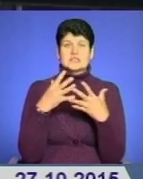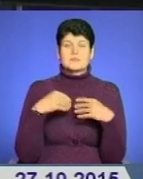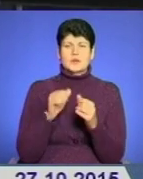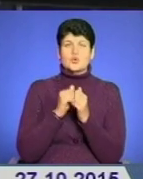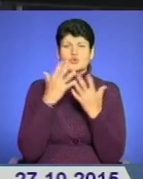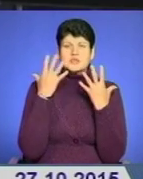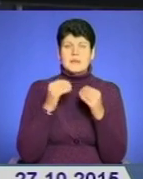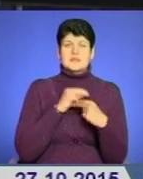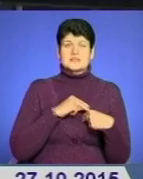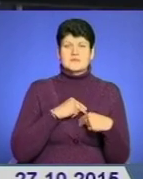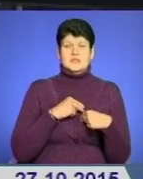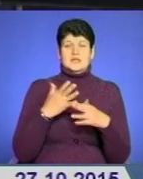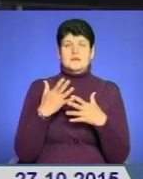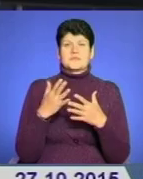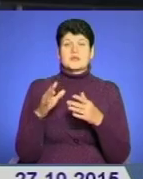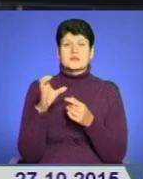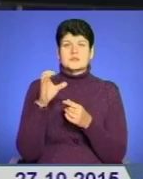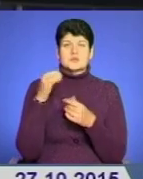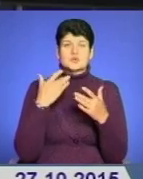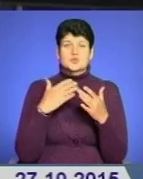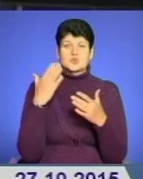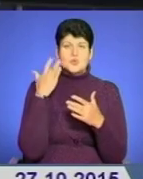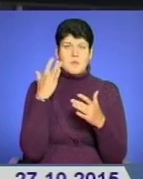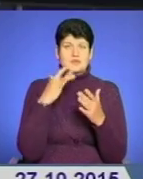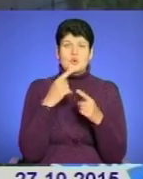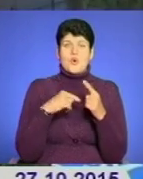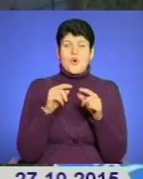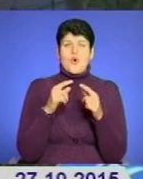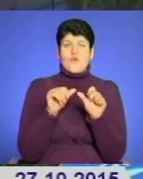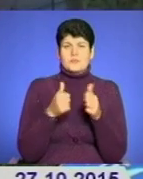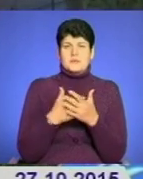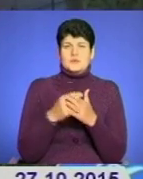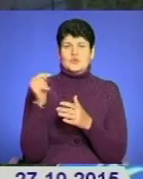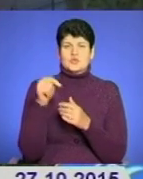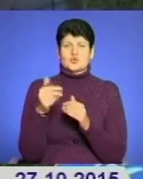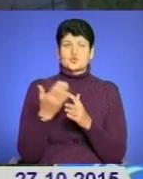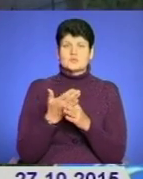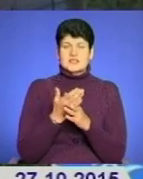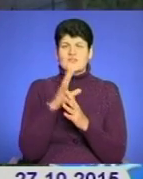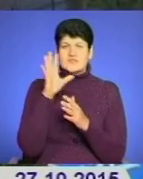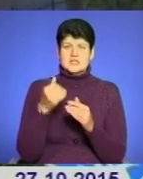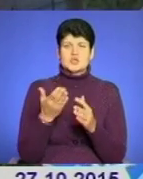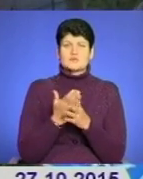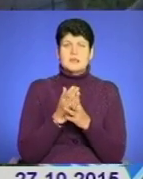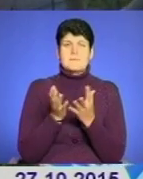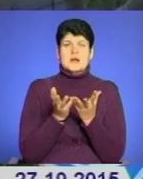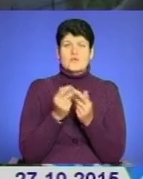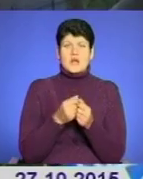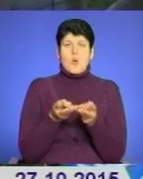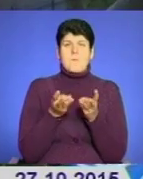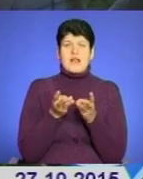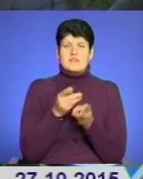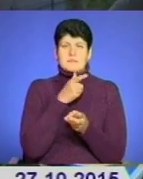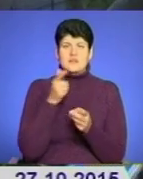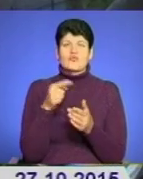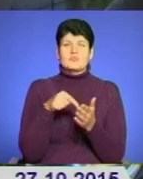працівники сфери соціального захисту населення оформляють понад тисячу субсидій. Всі субсидії перераховані на опалюваний період, в тому числі